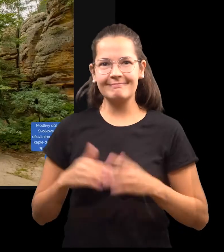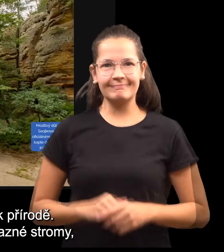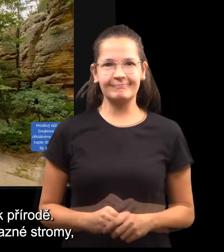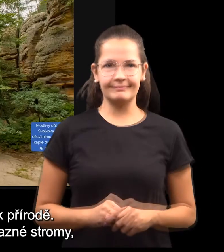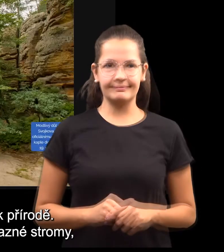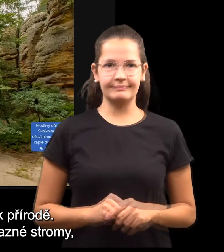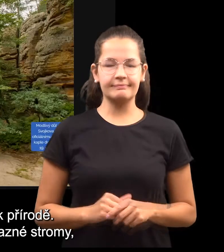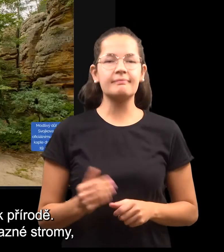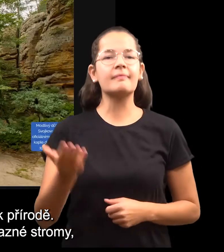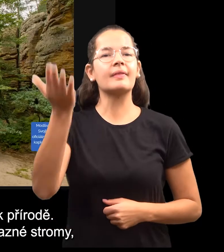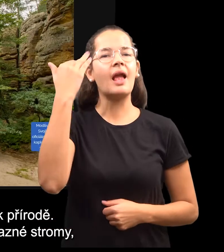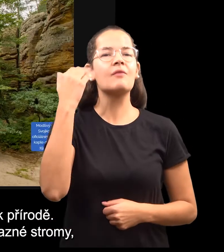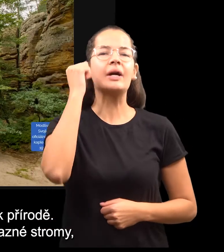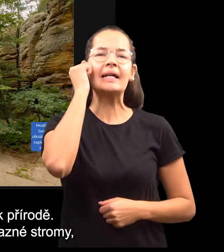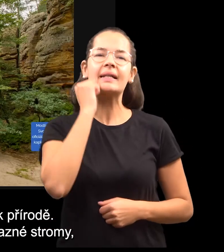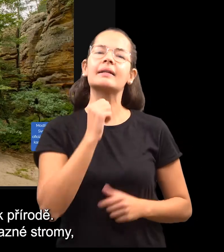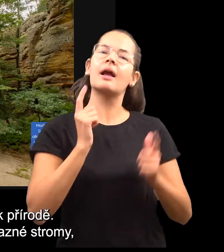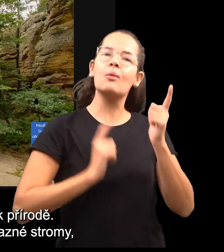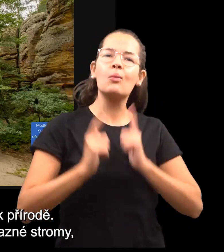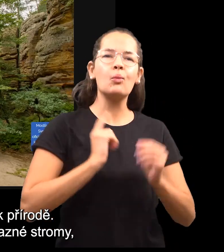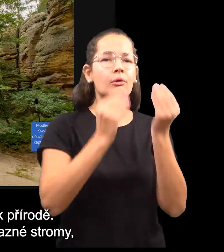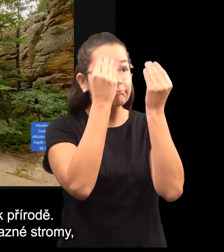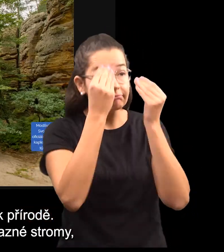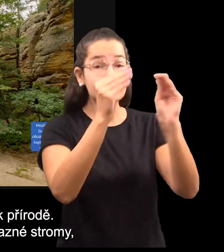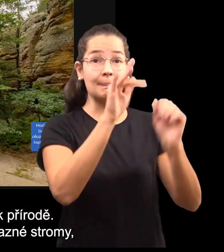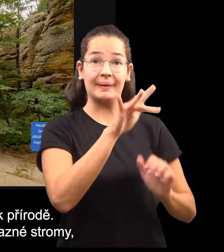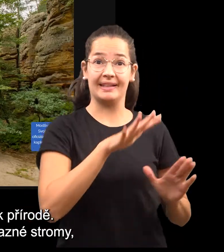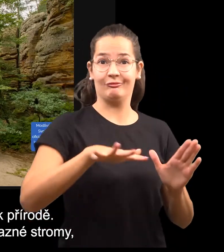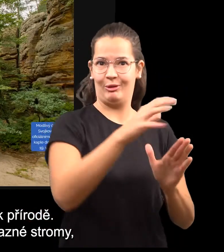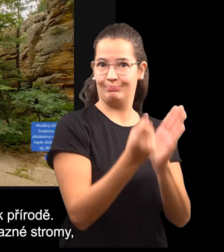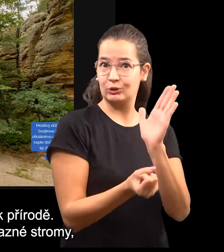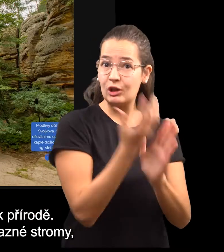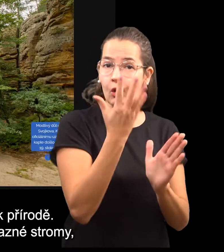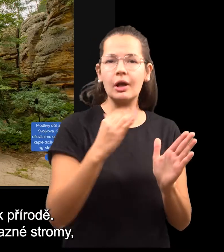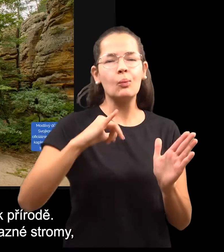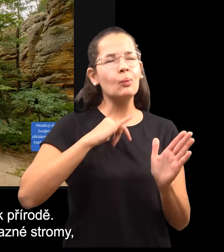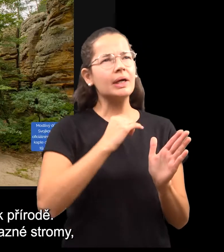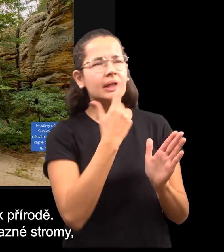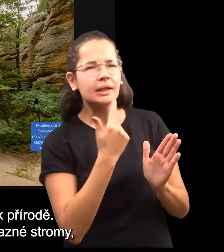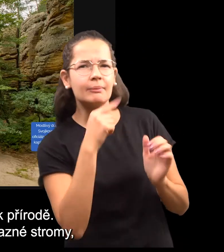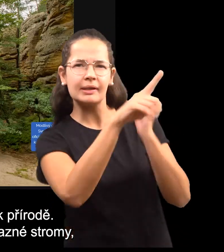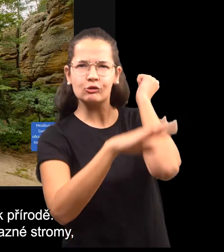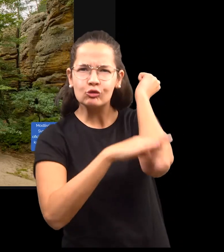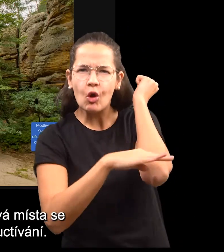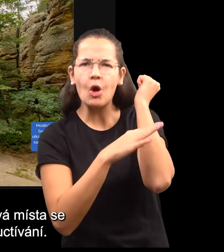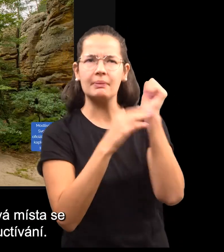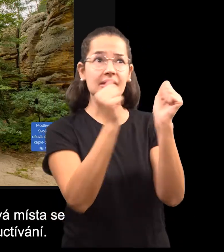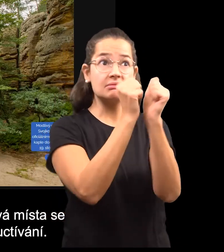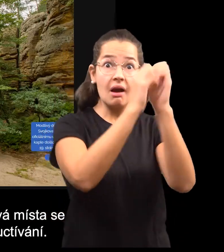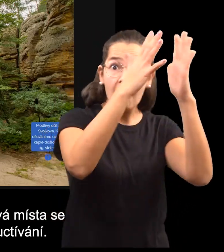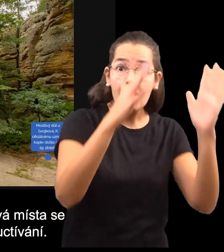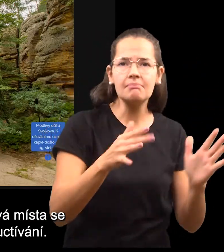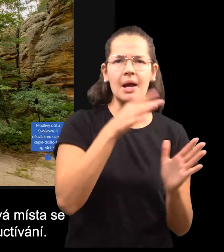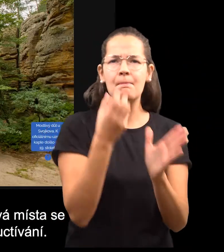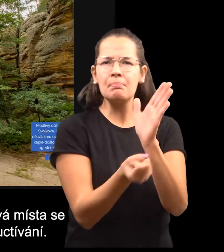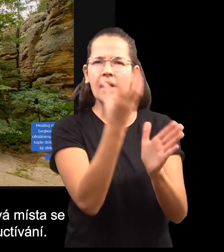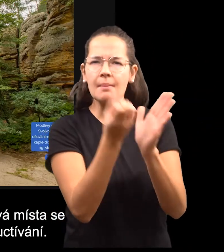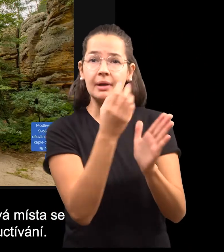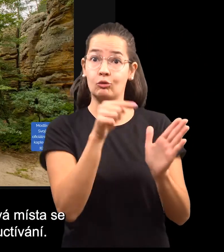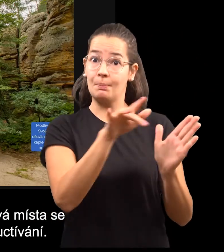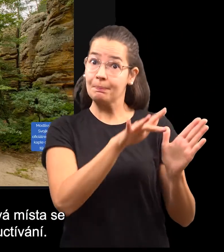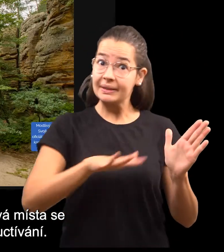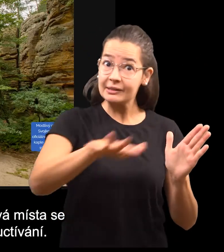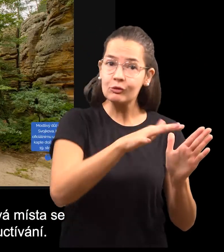Lidé se s úctou obraceli k přírodě. Jejich pozornost poutalí výrazné stromy, skály nebo prameny.